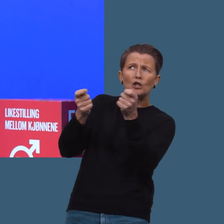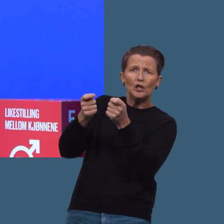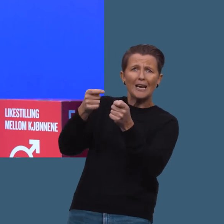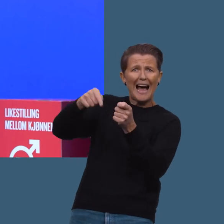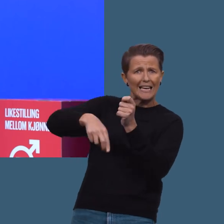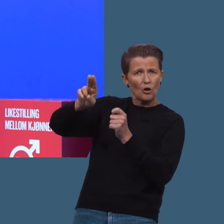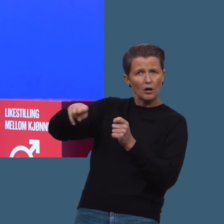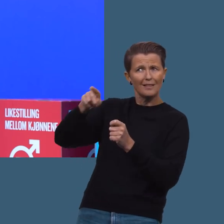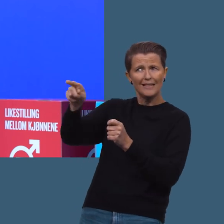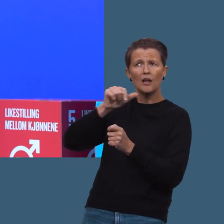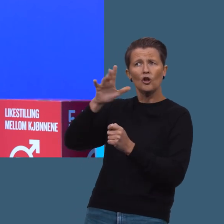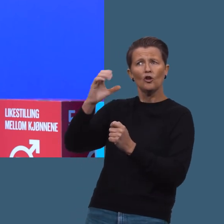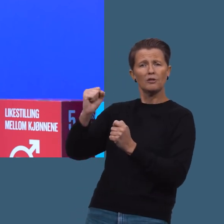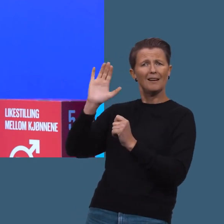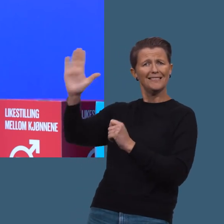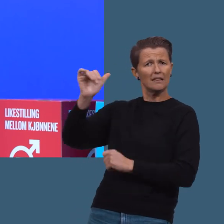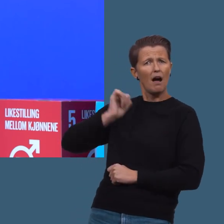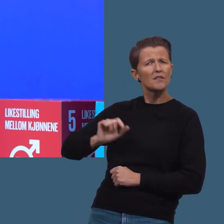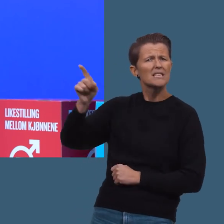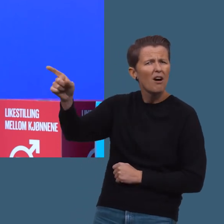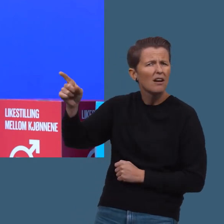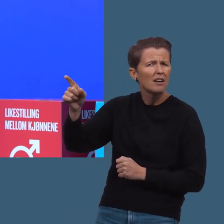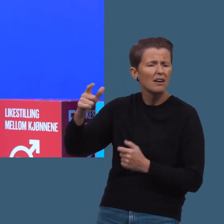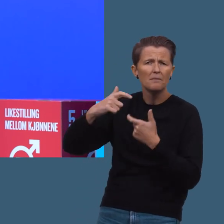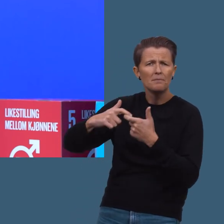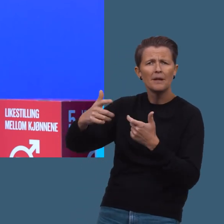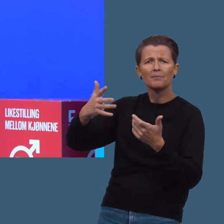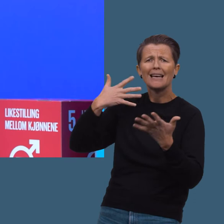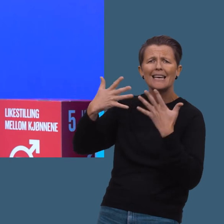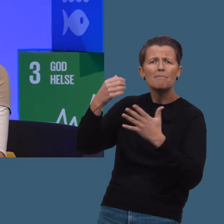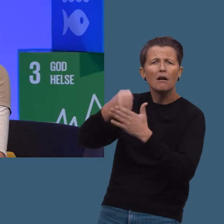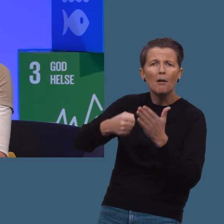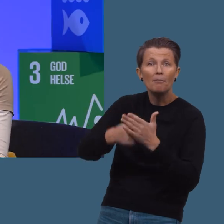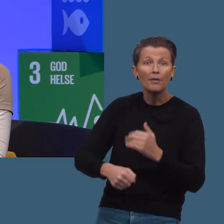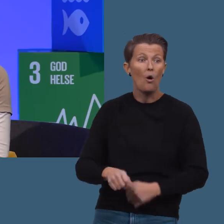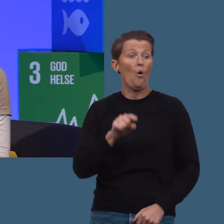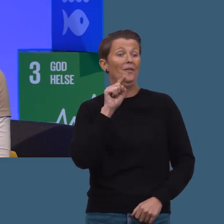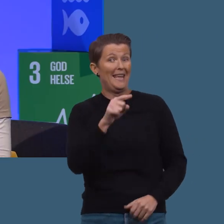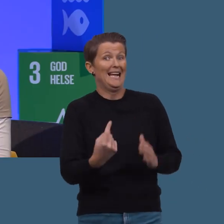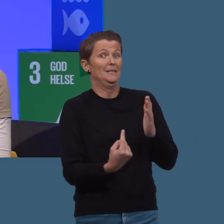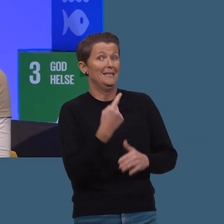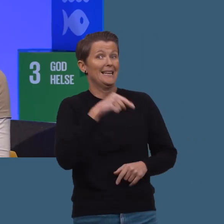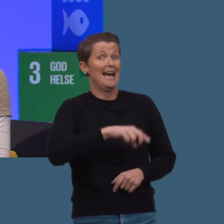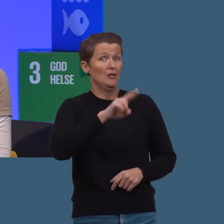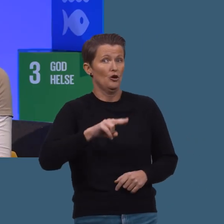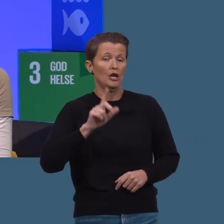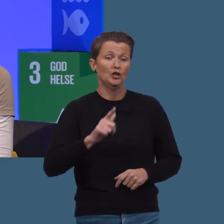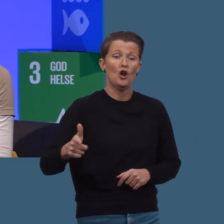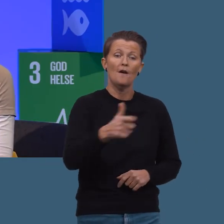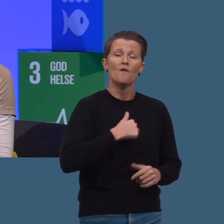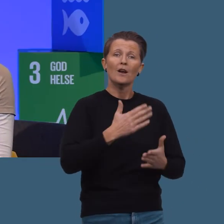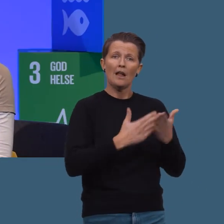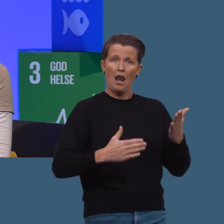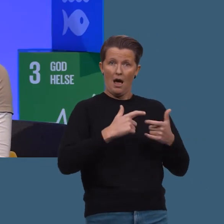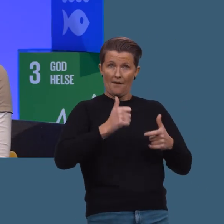styrer i Norge for å ta sin del av ansvaret i klimakampen? Og det er ganske spesielt i Norge, fordi vår del